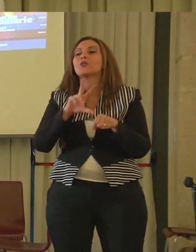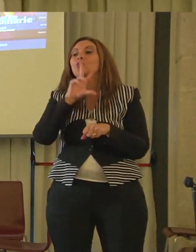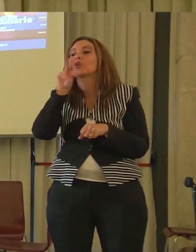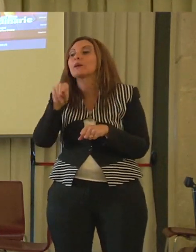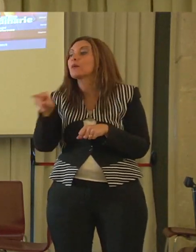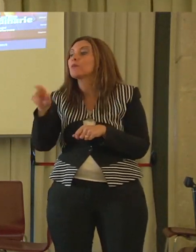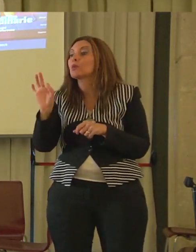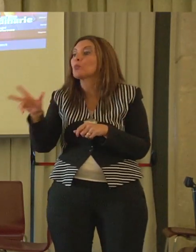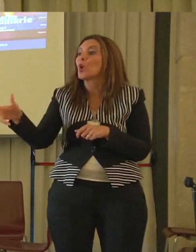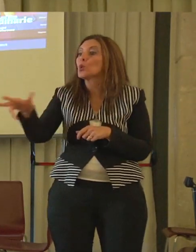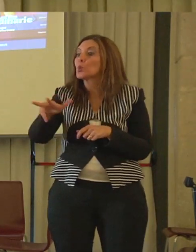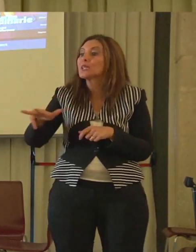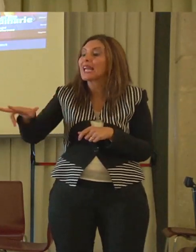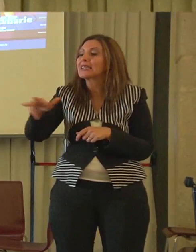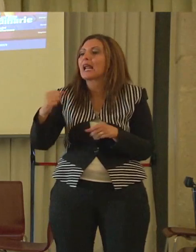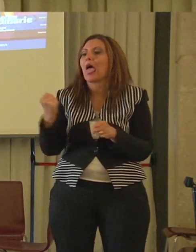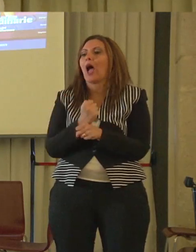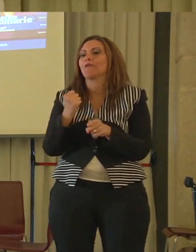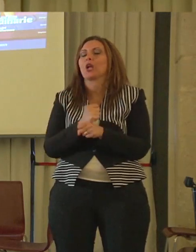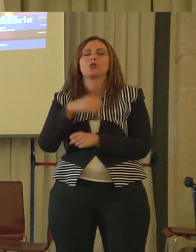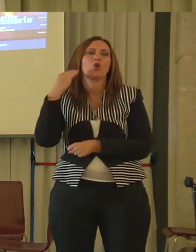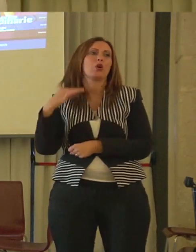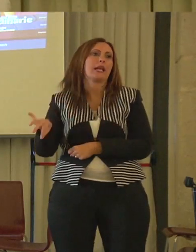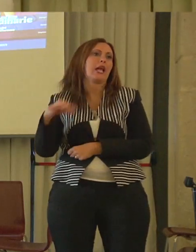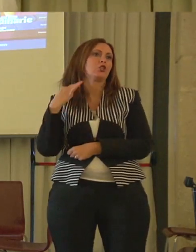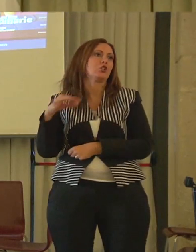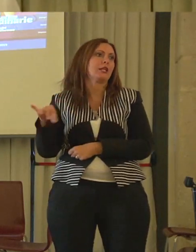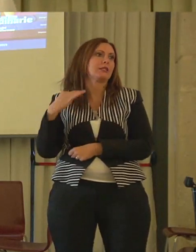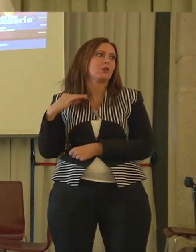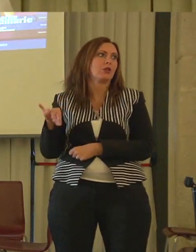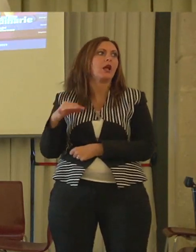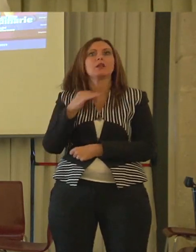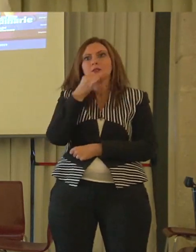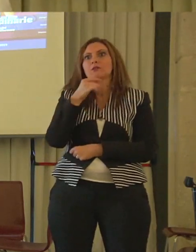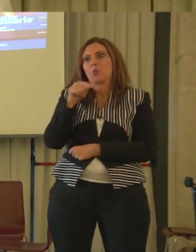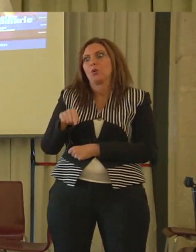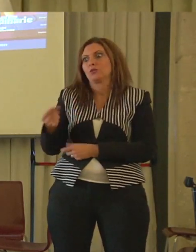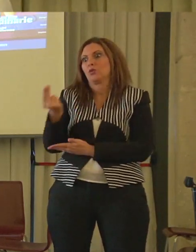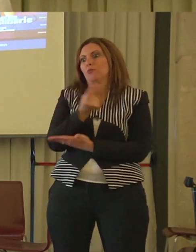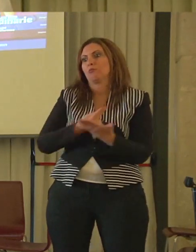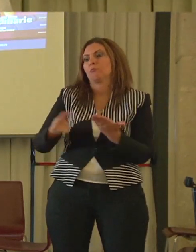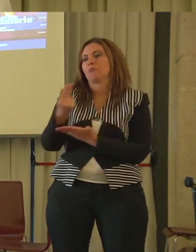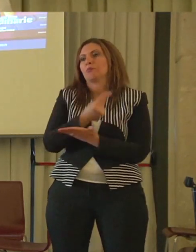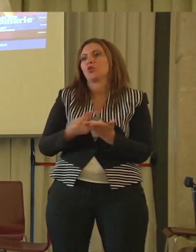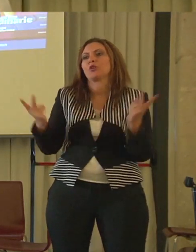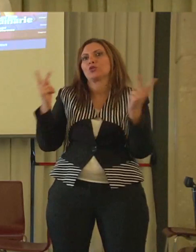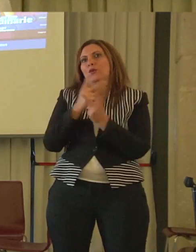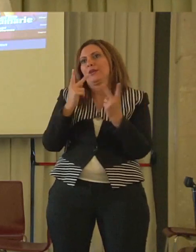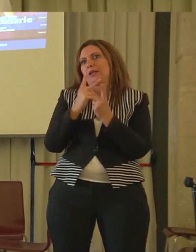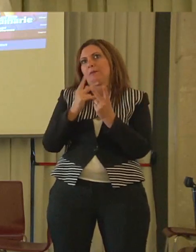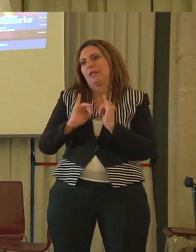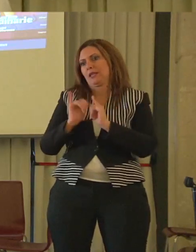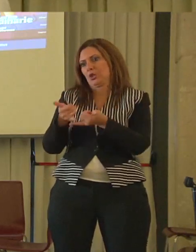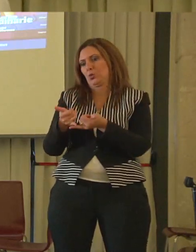lavoratori esemplari. Ditemi se questo non è stato un progetto realmente riuscito.